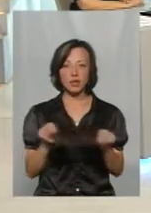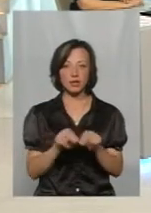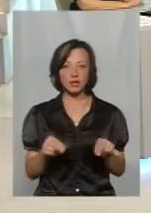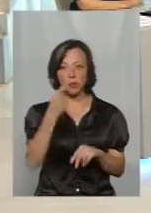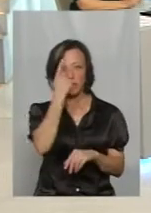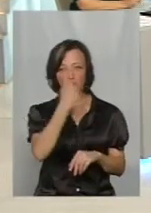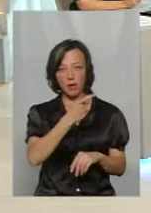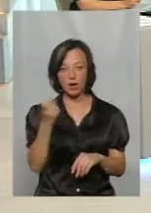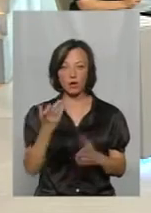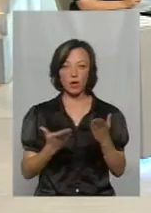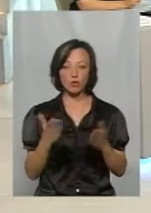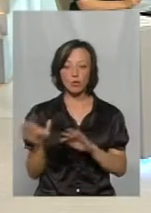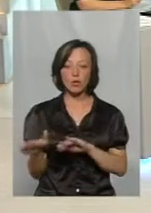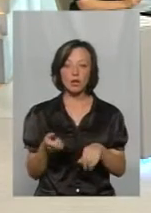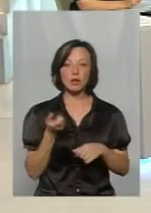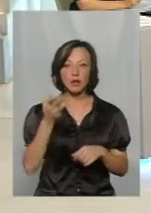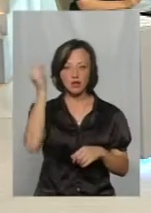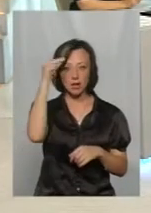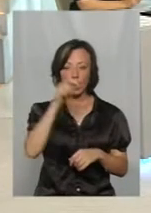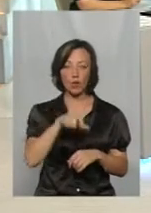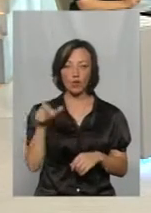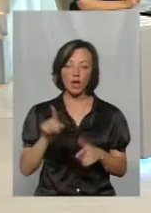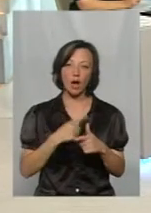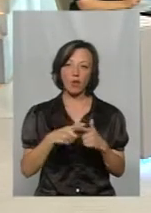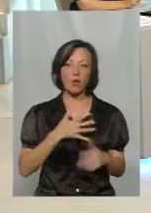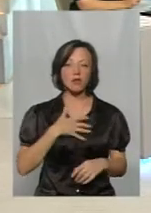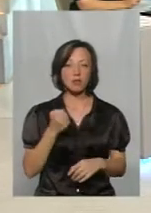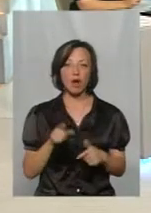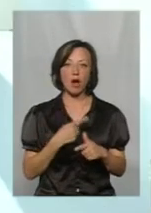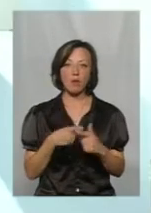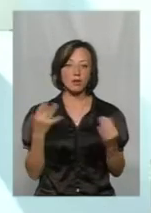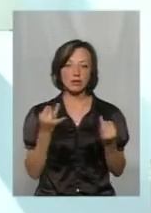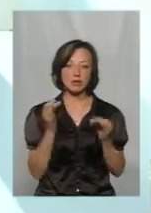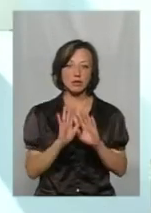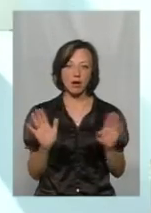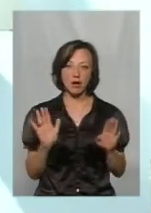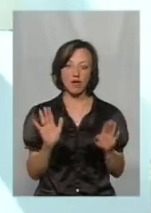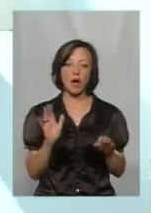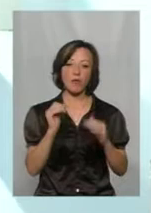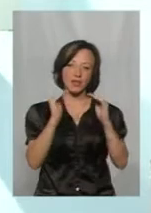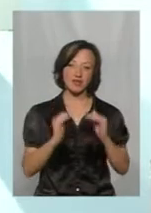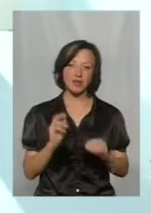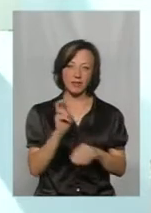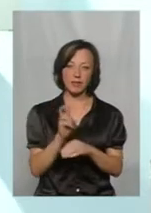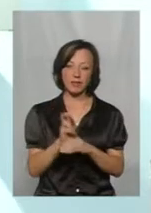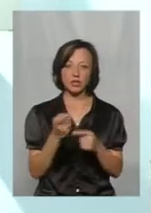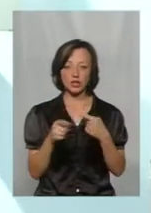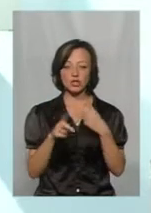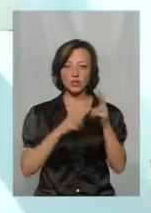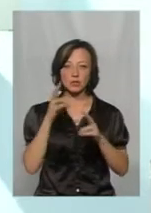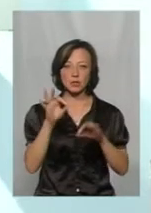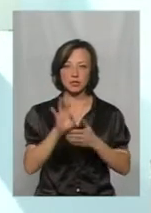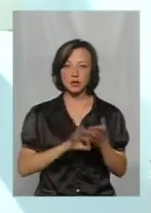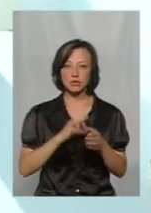попереджували, якщо пройде декілька занять, і люди будуть або незадоволені, або буде низька відвідуваність, або, ну, там, інші скарги, ми зразу